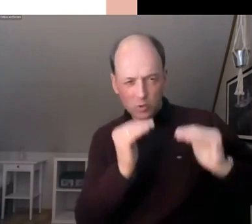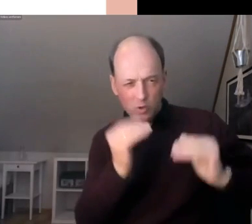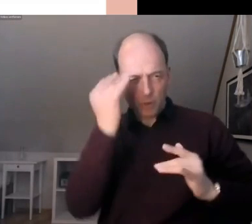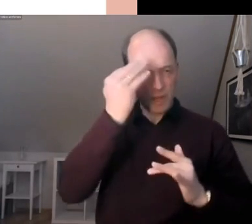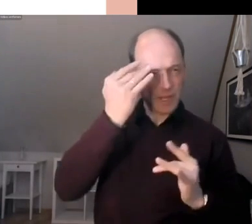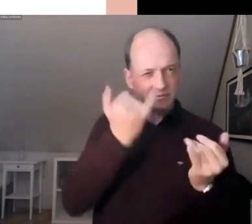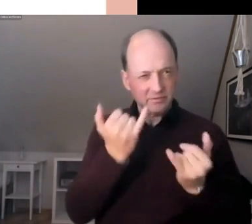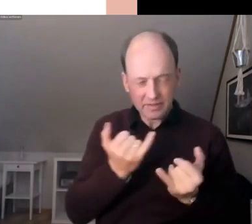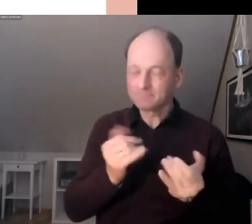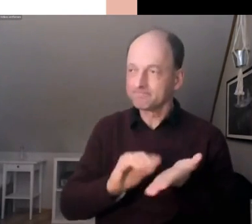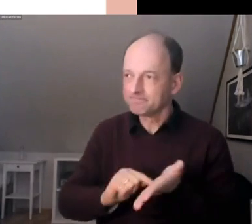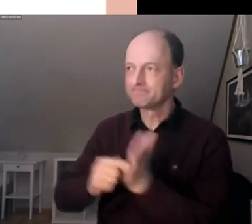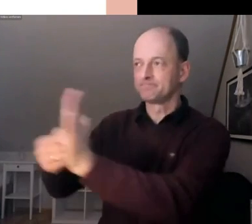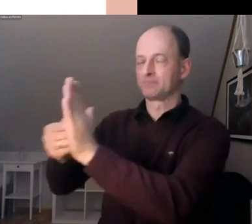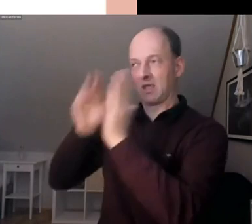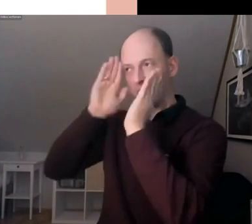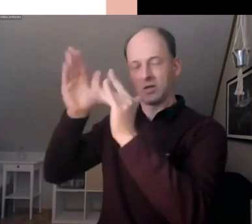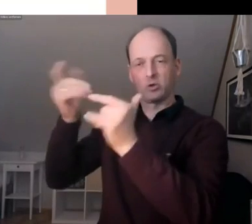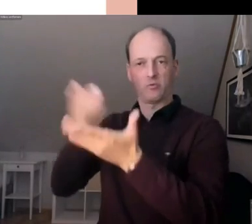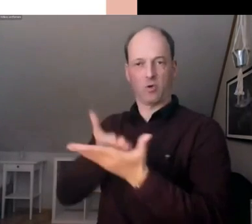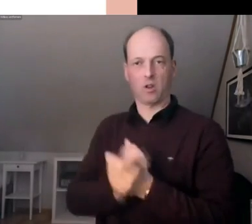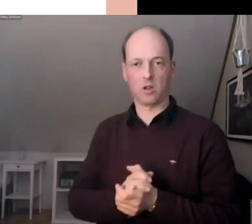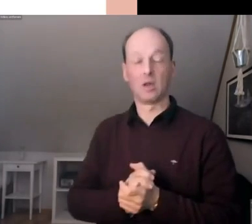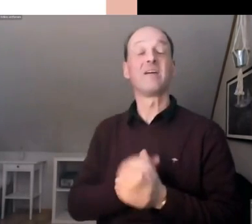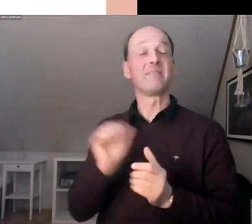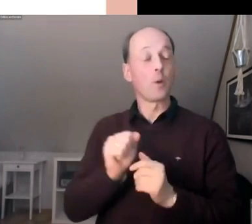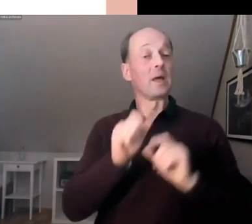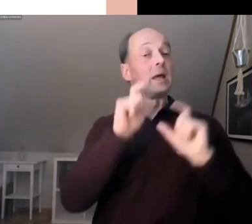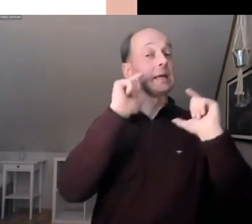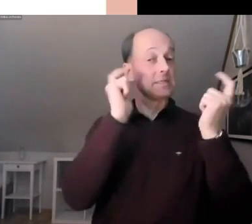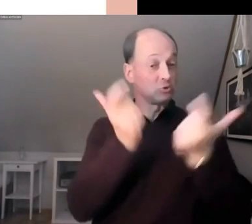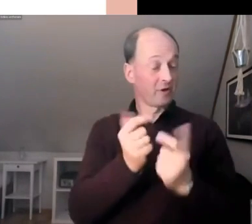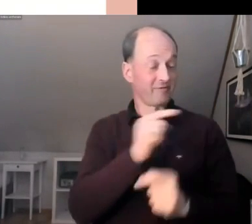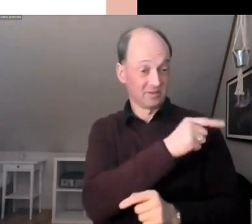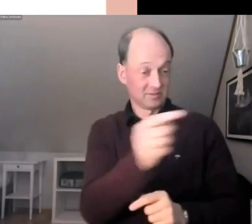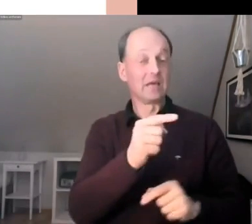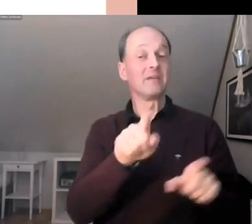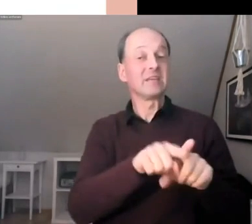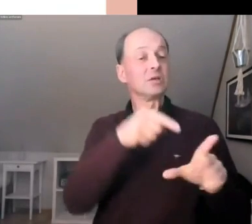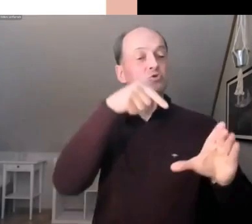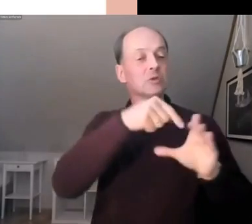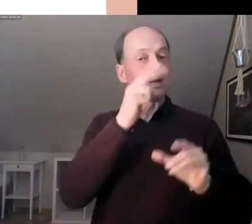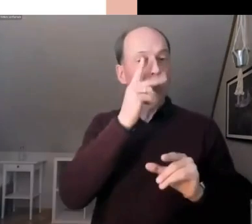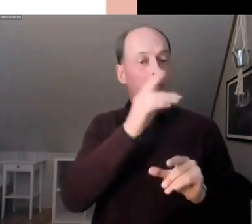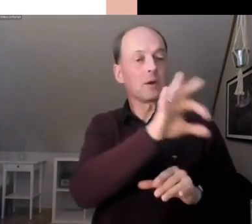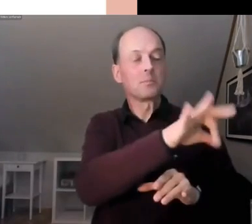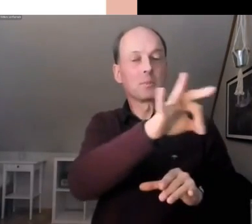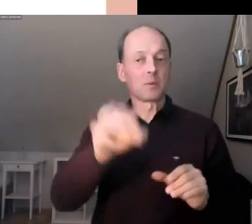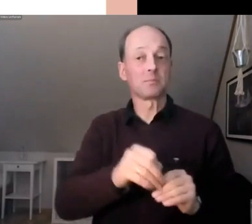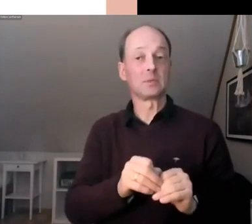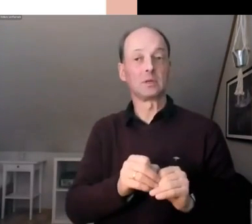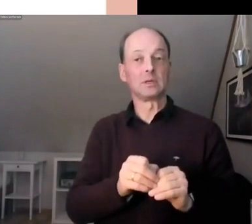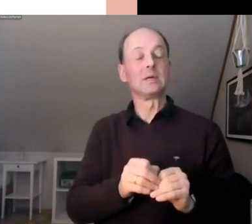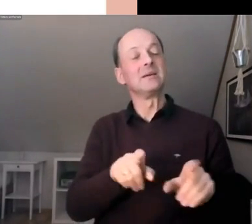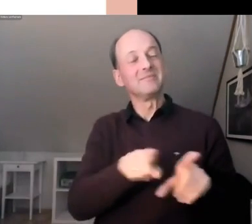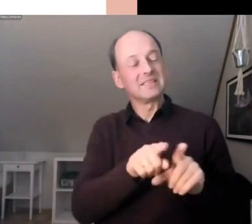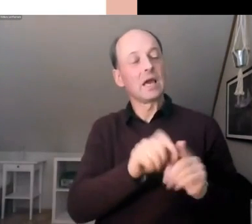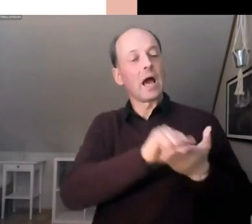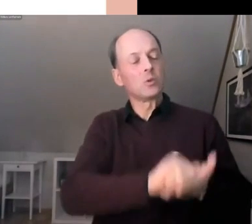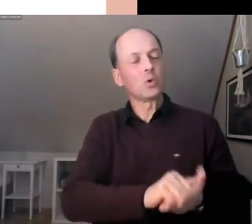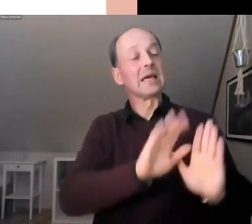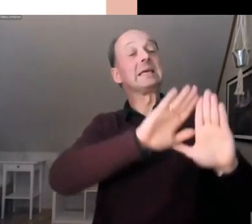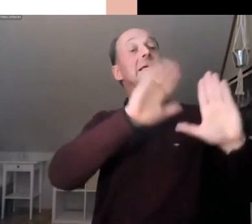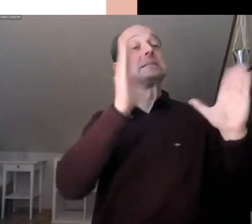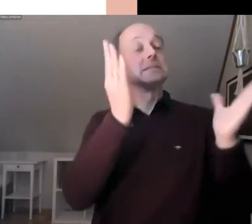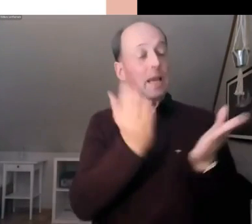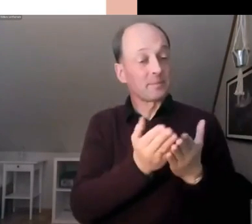BürgerInnenrat nämlich eine Art Stichprobe der Gesellschaft ist und da kann die Frage beantworten, was würde die Gesellschaft als Ganzes empfehlen, wenn sie die Zeit und